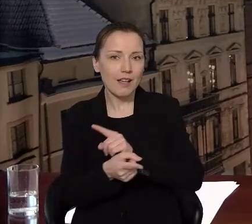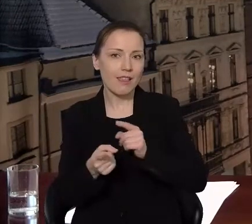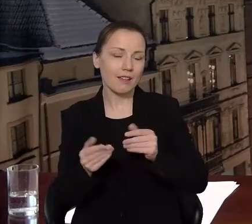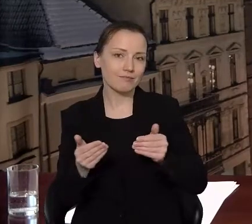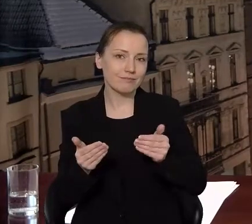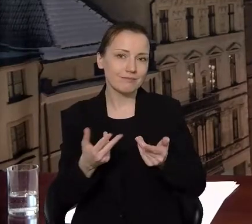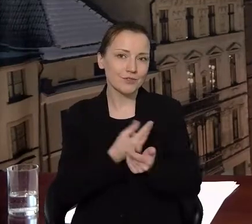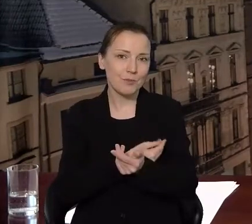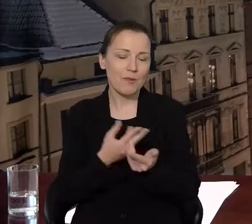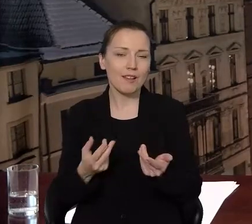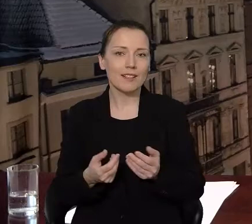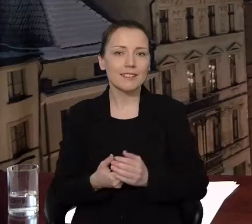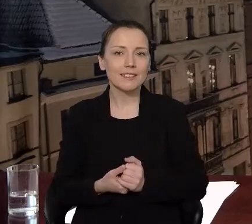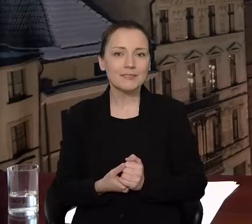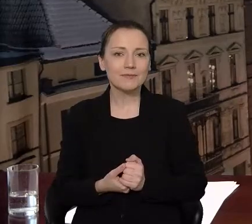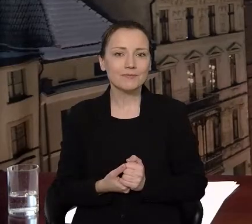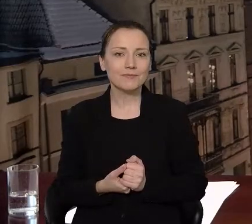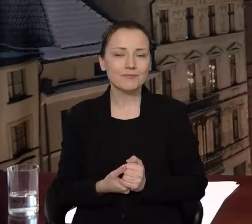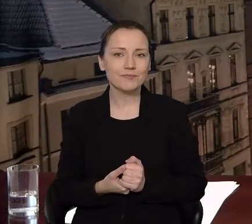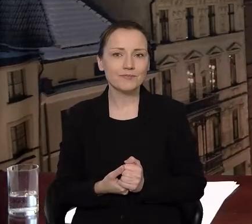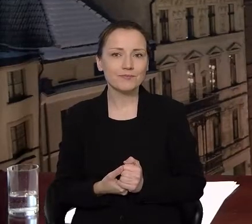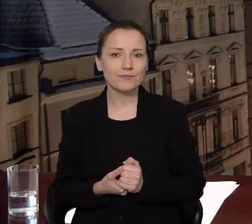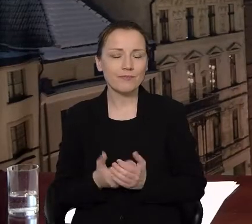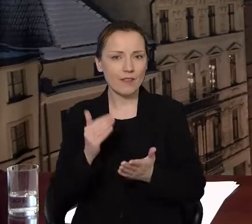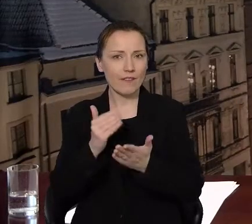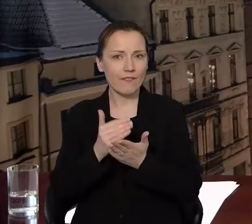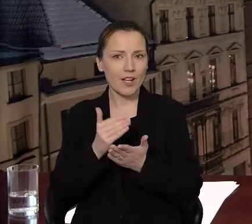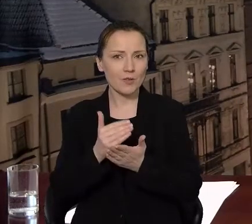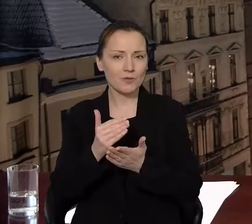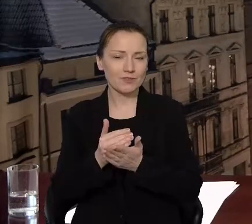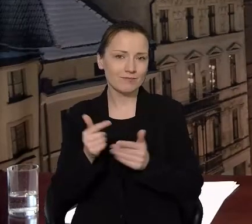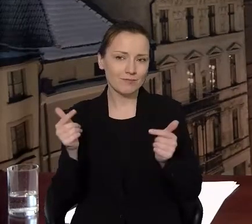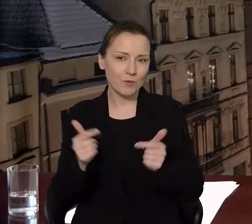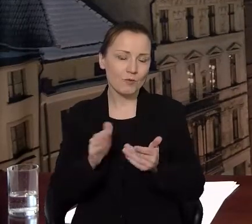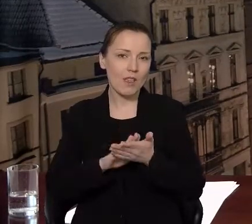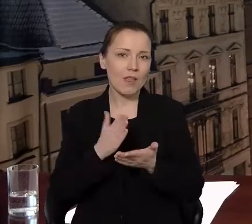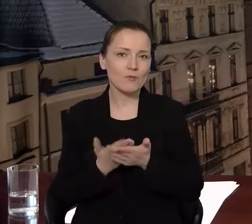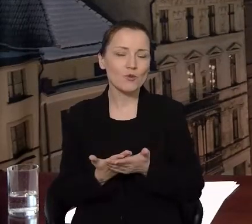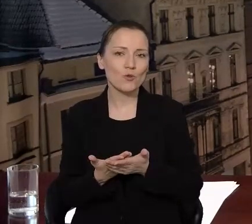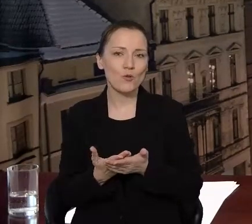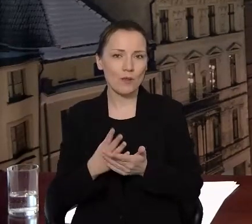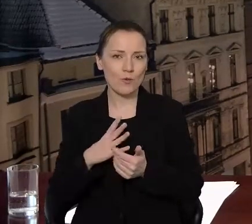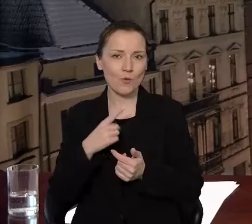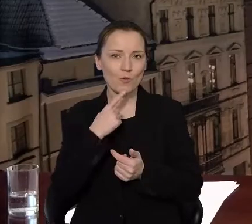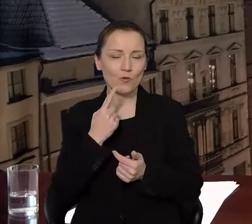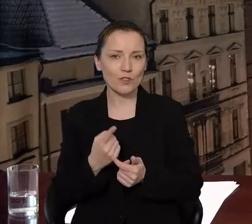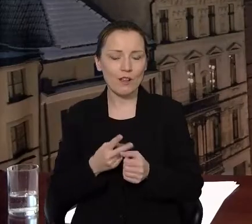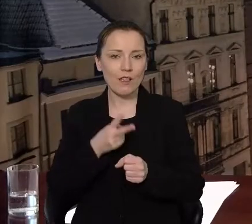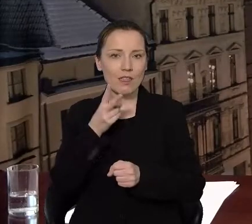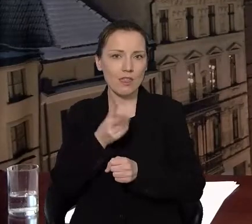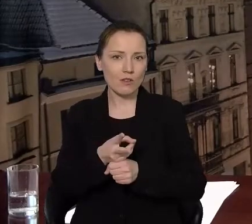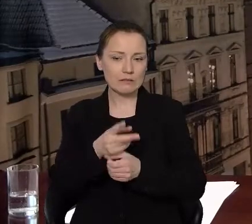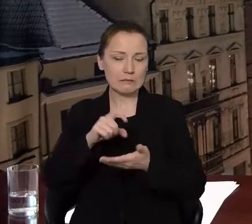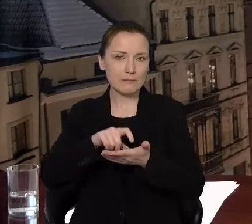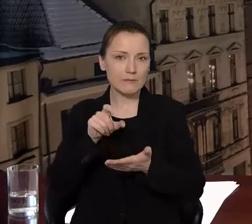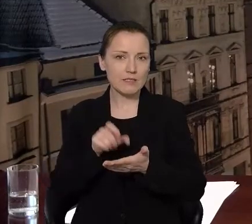paszportem, którym dysponowanie jest w określonych warunkach niezbędne. Dałem przykład dostępu do sal